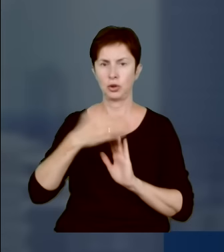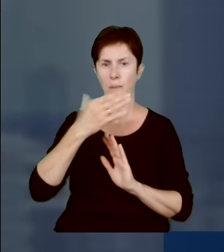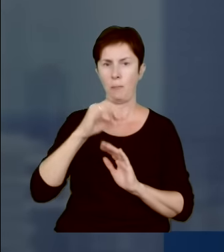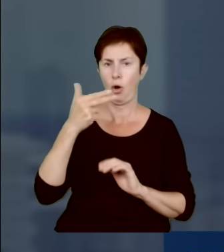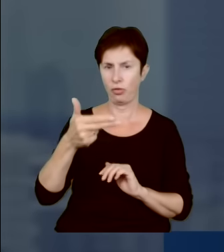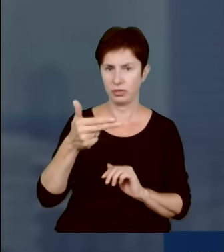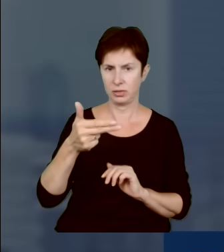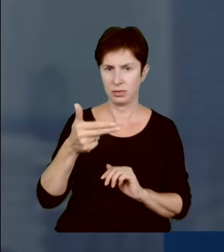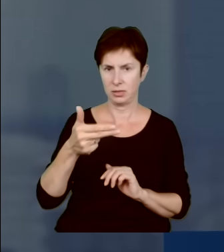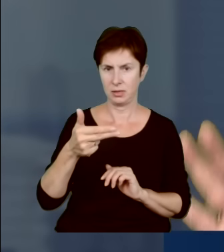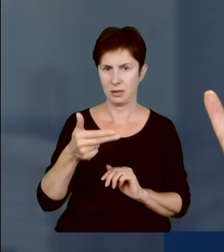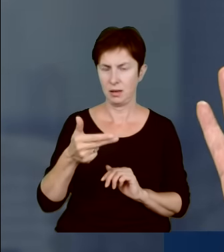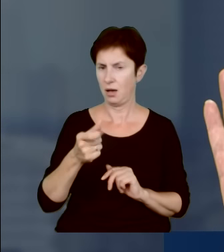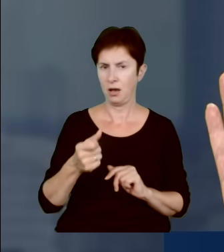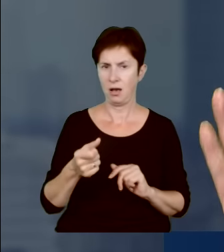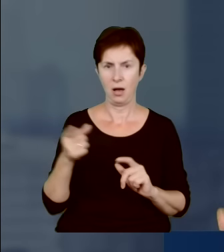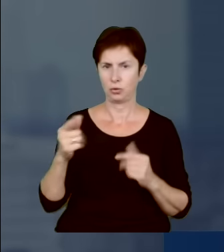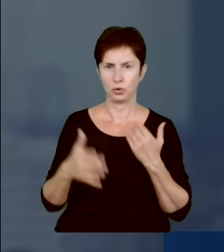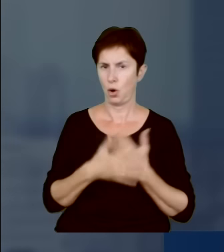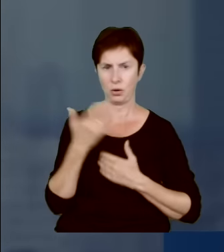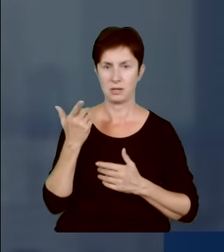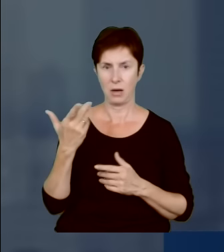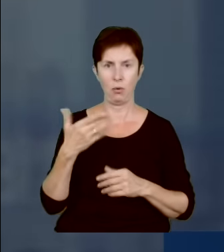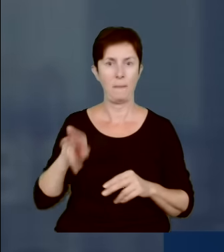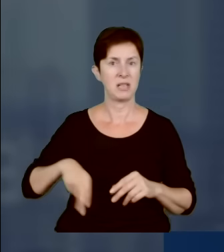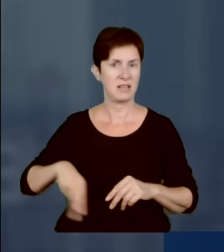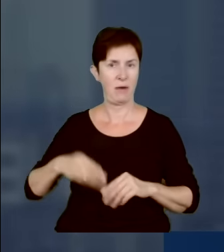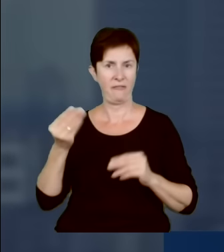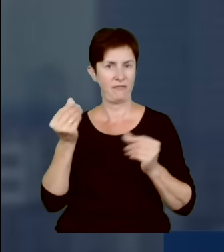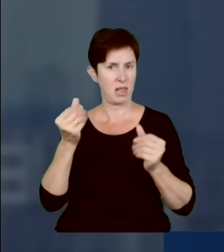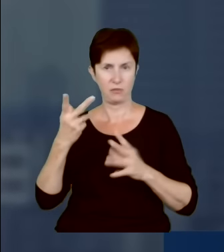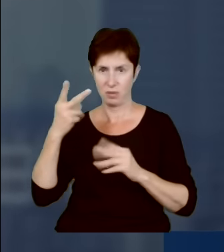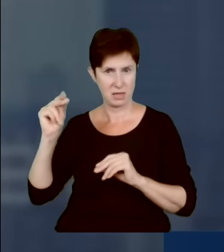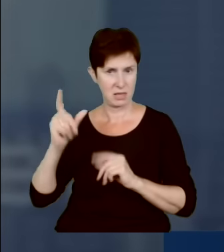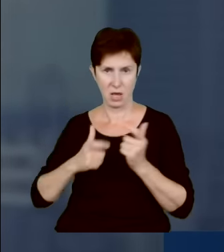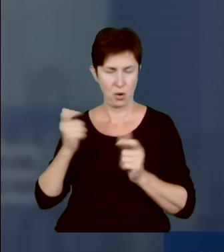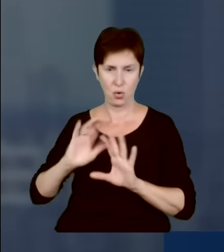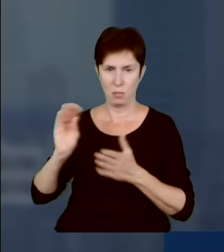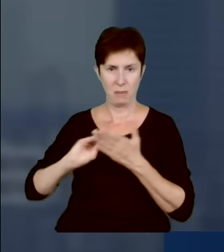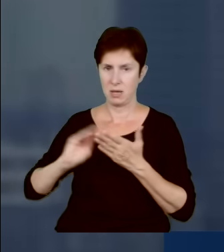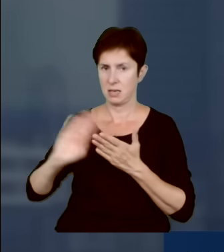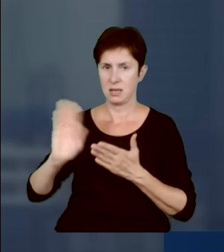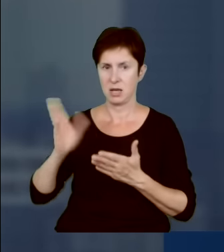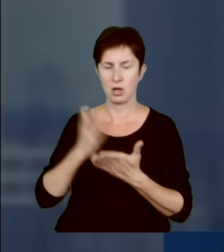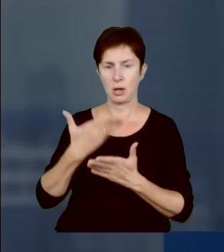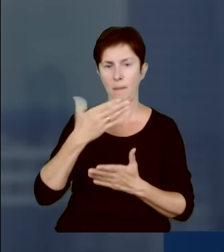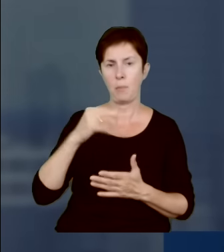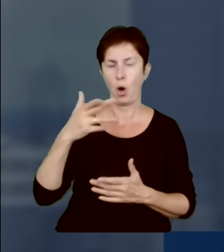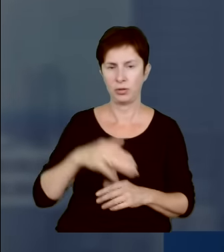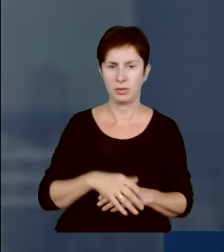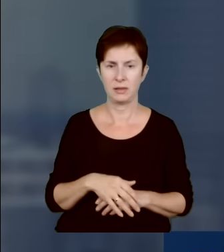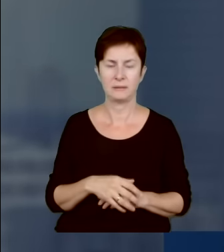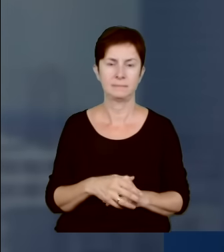propozycjami, a Ministerstwo Finansów krzyczy nie. Ale widzę, że to jest dotyczące uzgodnienia projektu